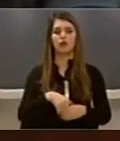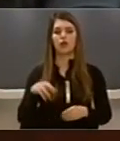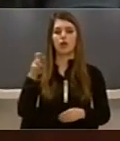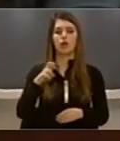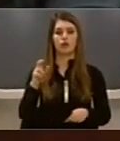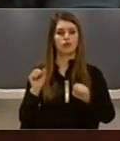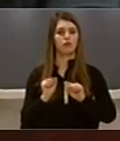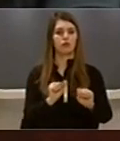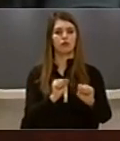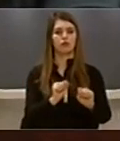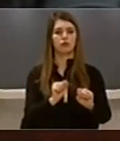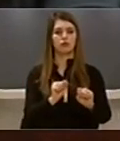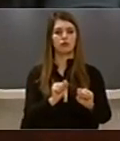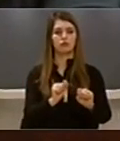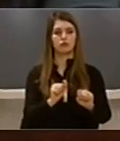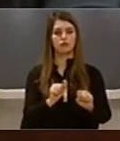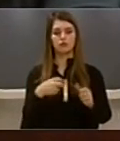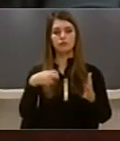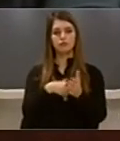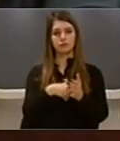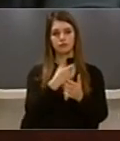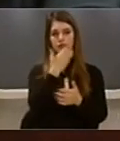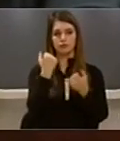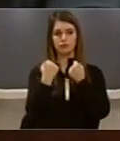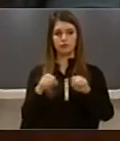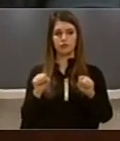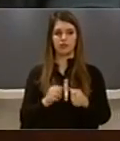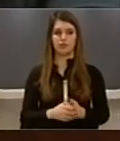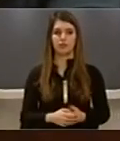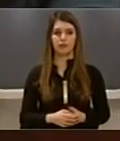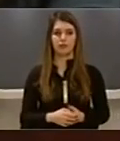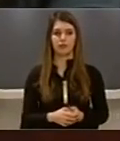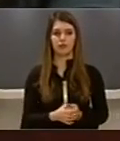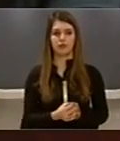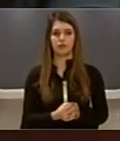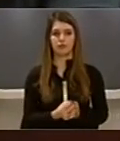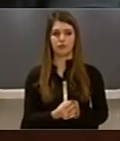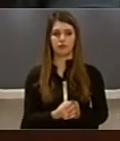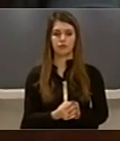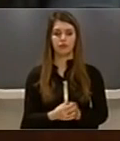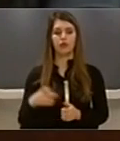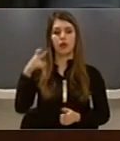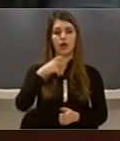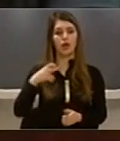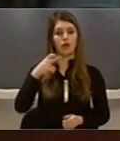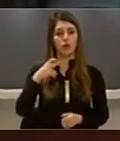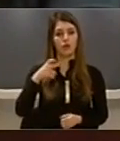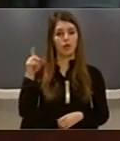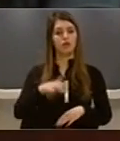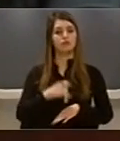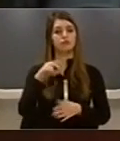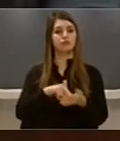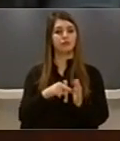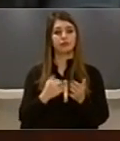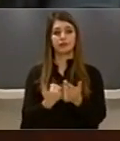standartet të dëfishta Në liberalizimin e vizave për ta A mozval Evropa Pasoja të zhjirimi si sa të gjikë në Balkan